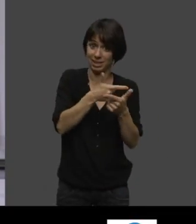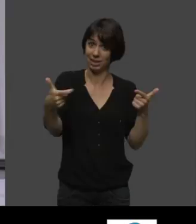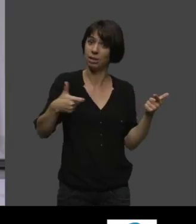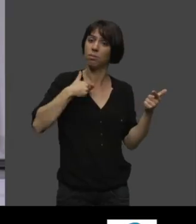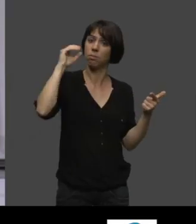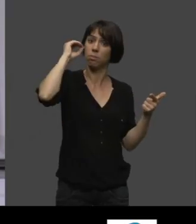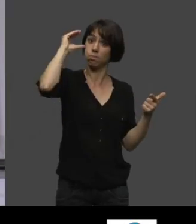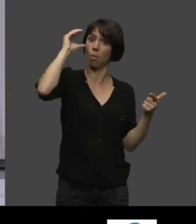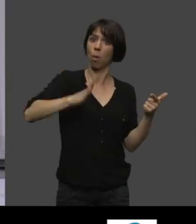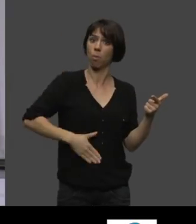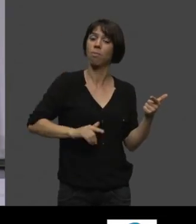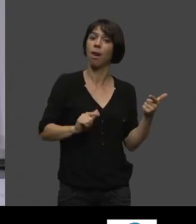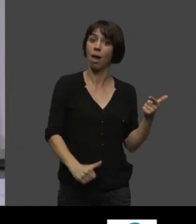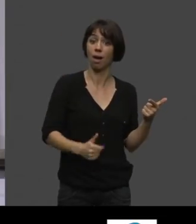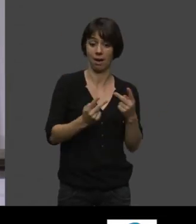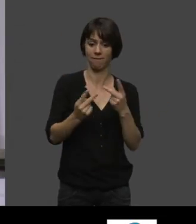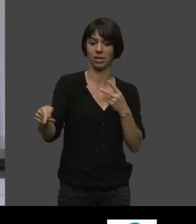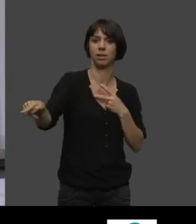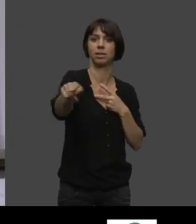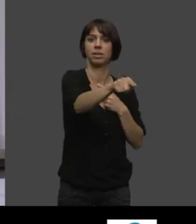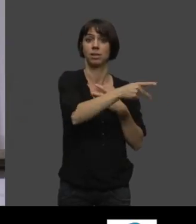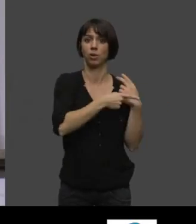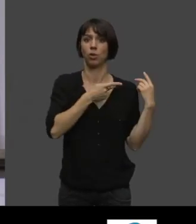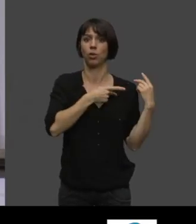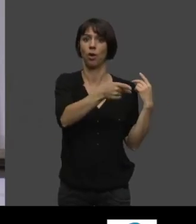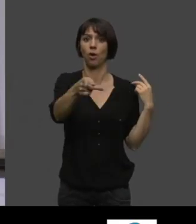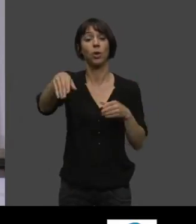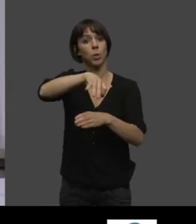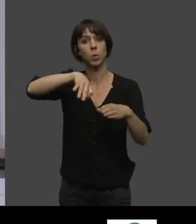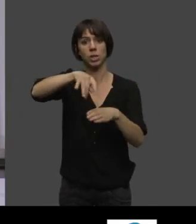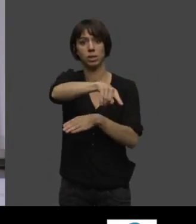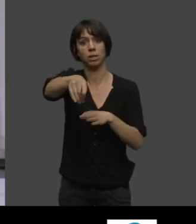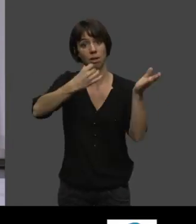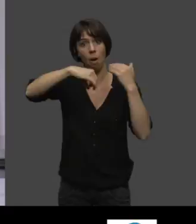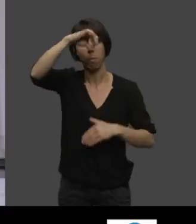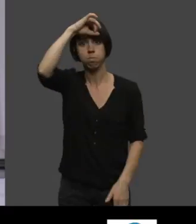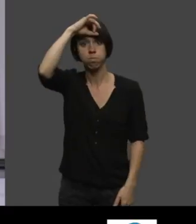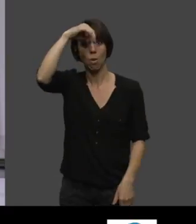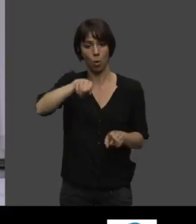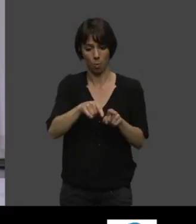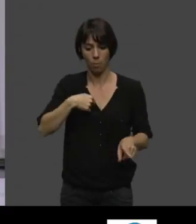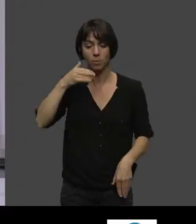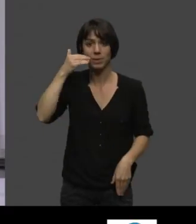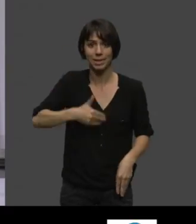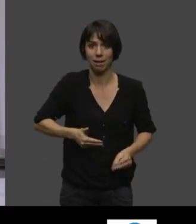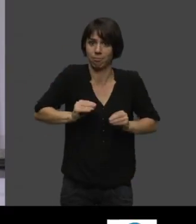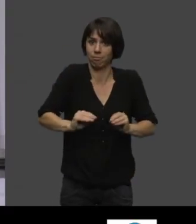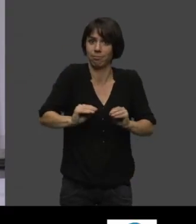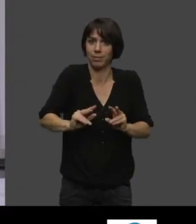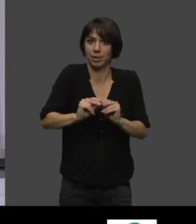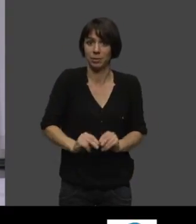cuisine. Donc ça a été le miracle. Donc j'ai expliqué que si on cuit un foie gras en terrine,